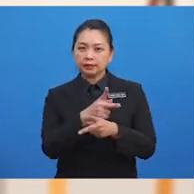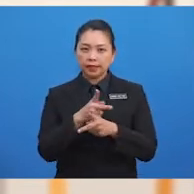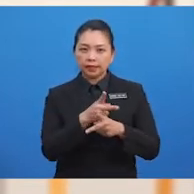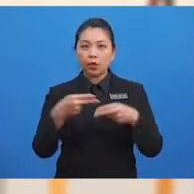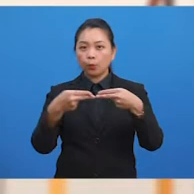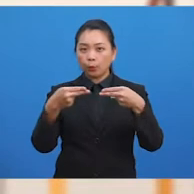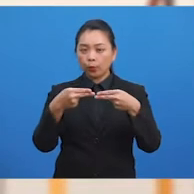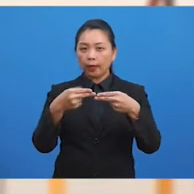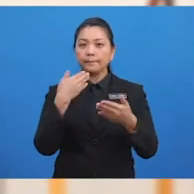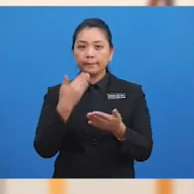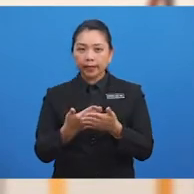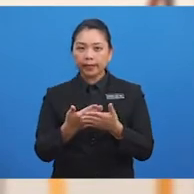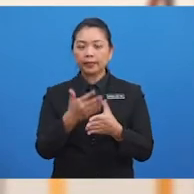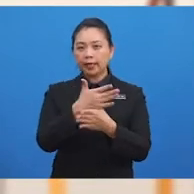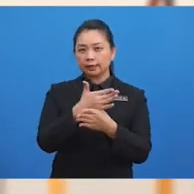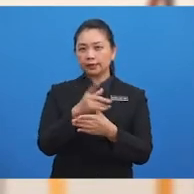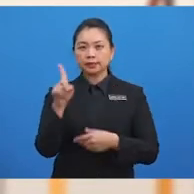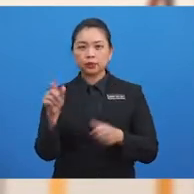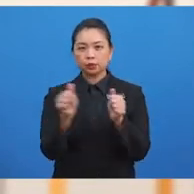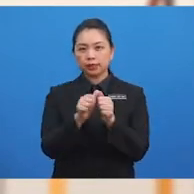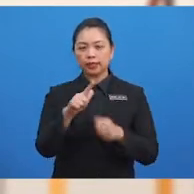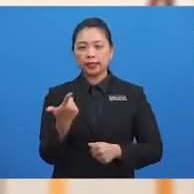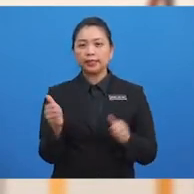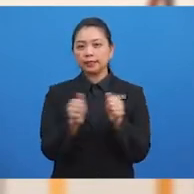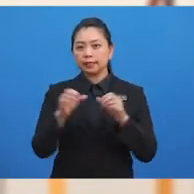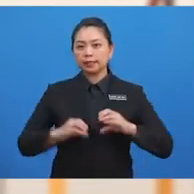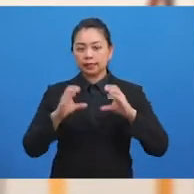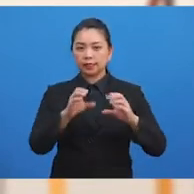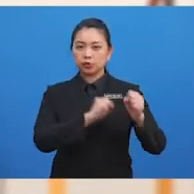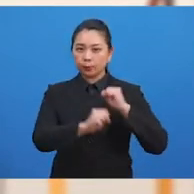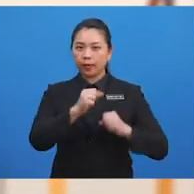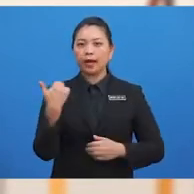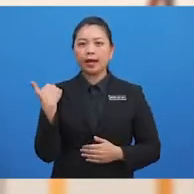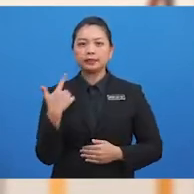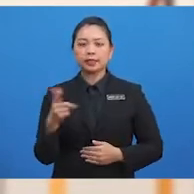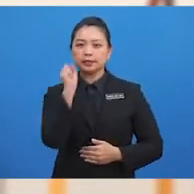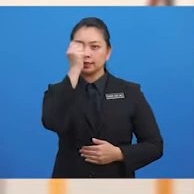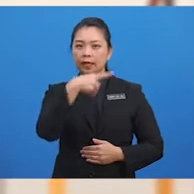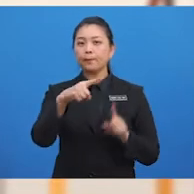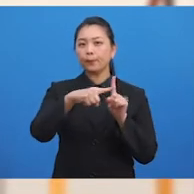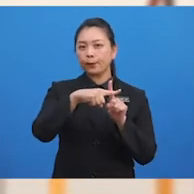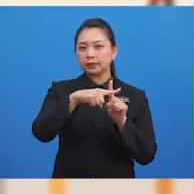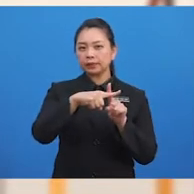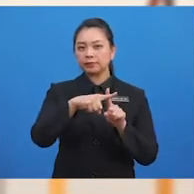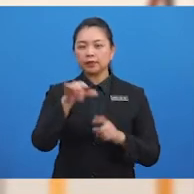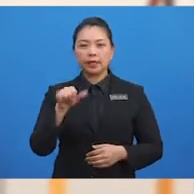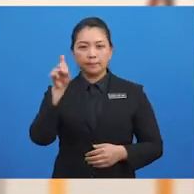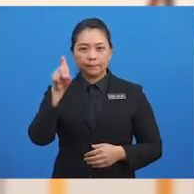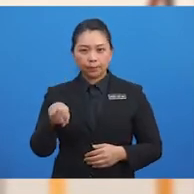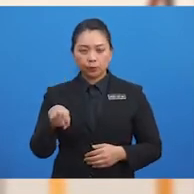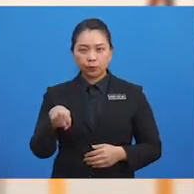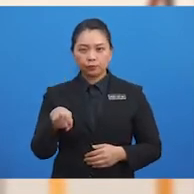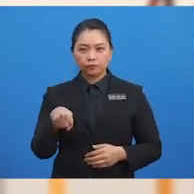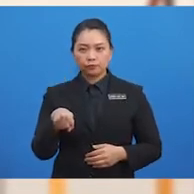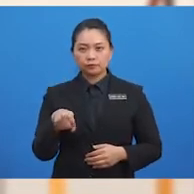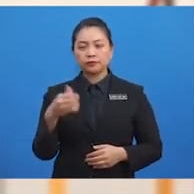antara satu sama lain... ...dengan cara yang bersopan adalah... ...sikap positif yang perlu